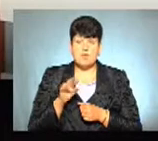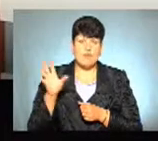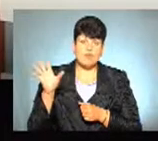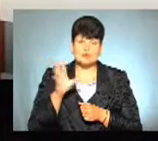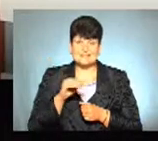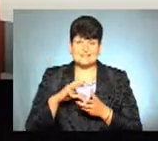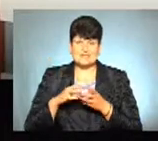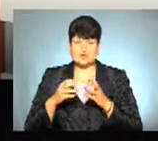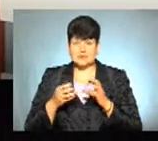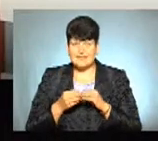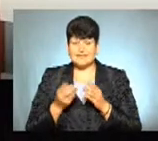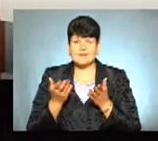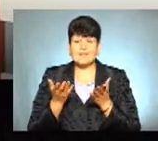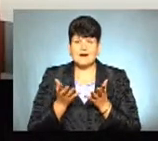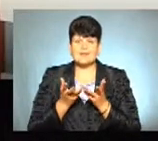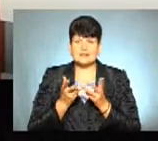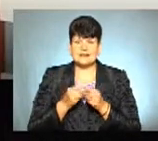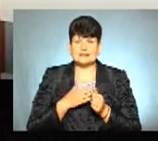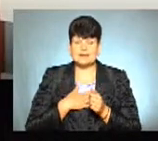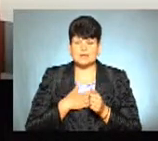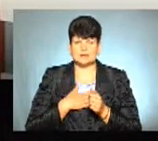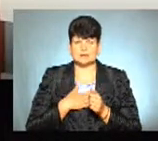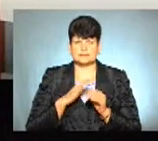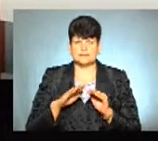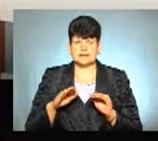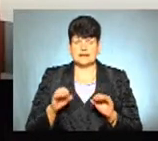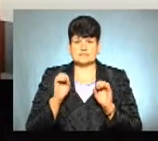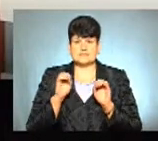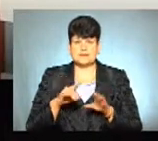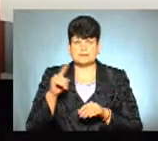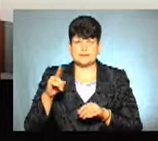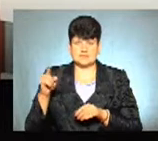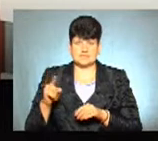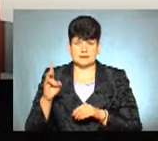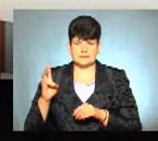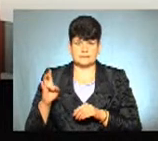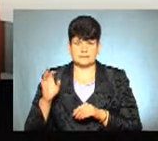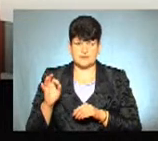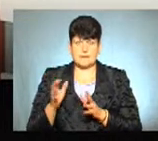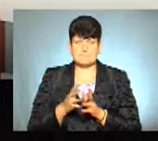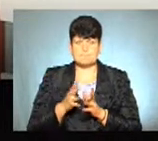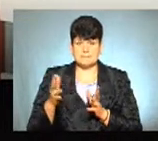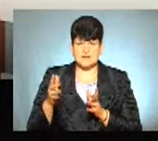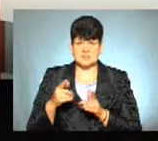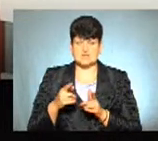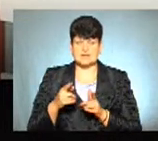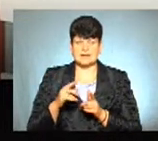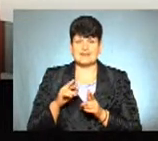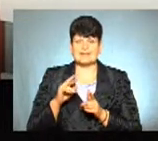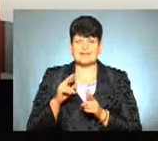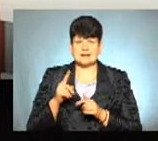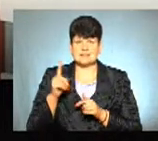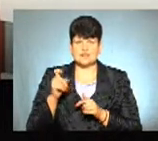результатах, і яка кількість наших учнів здала зовнішнє незалежне оцінювання більше, як за 160